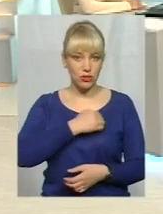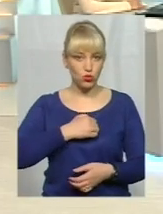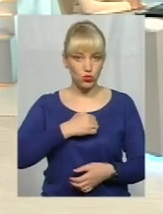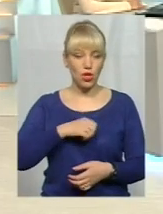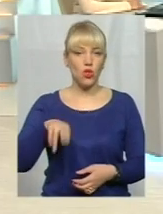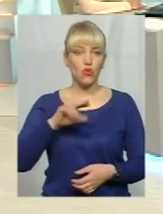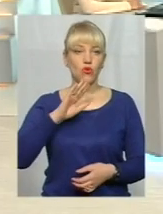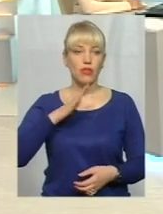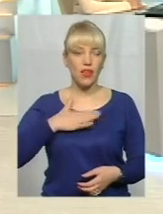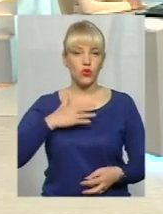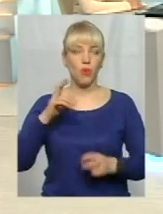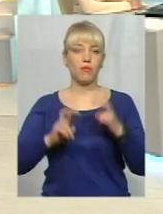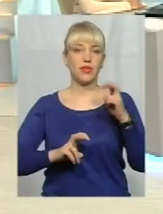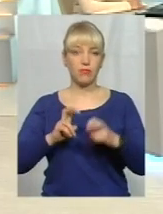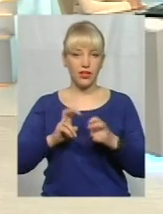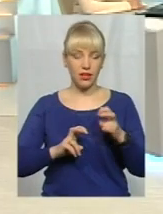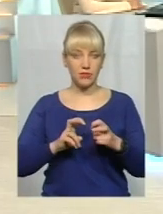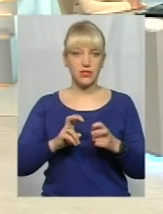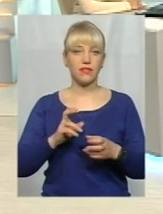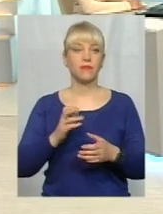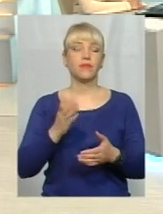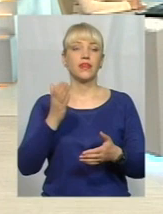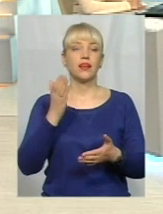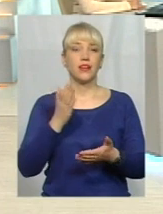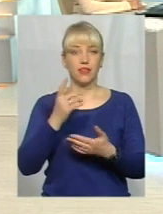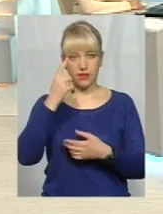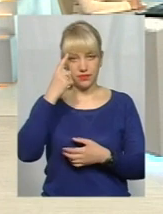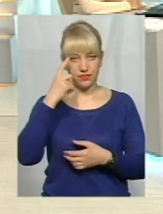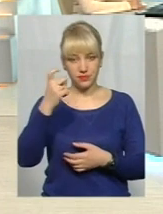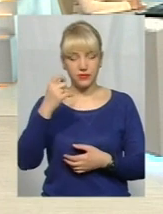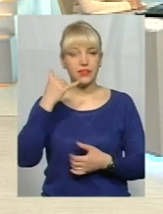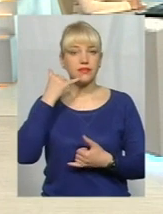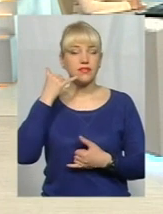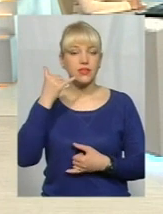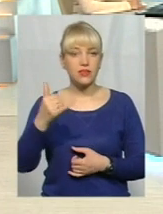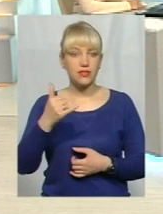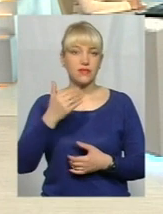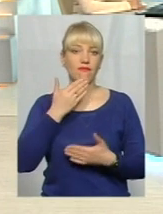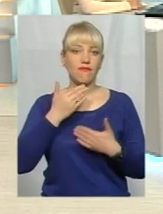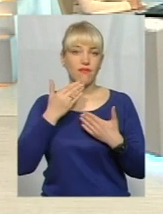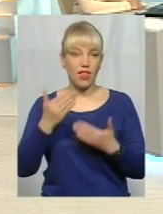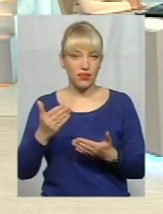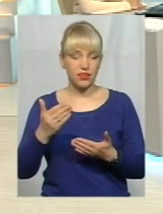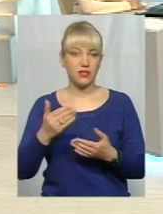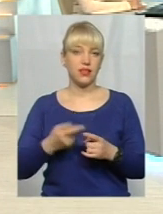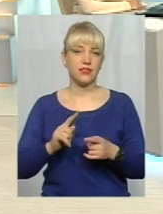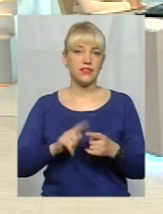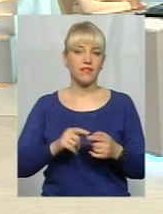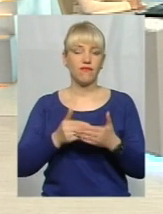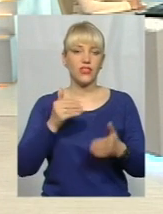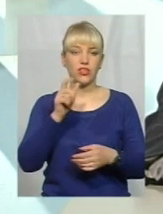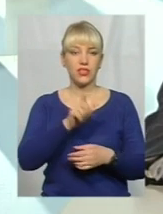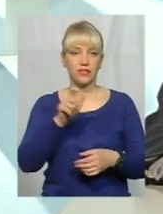нашого підприємства доходять звернення, це більше звернення мешканців,